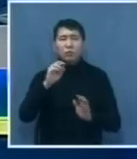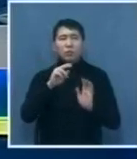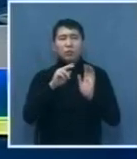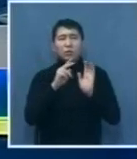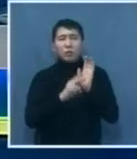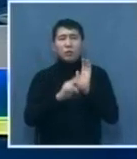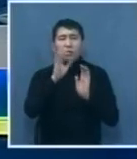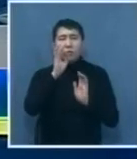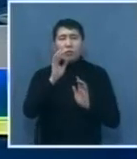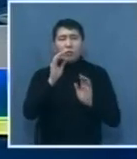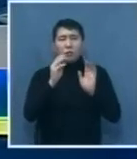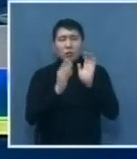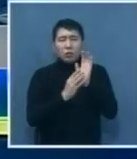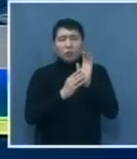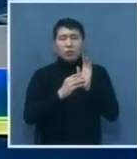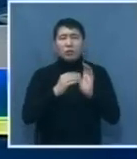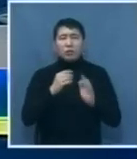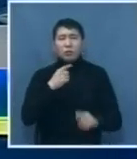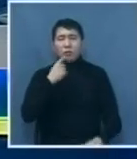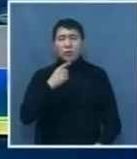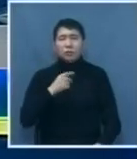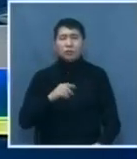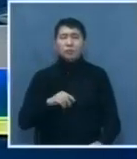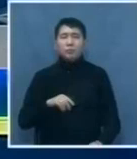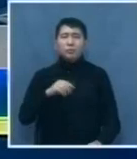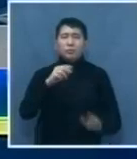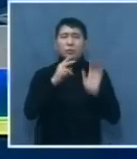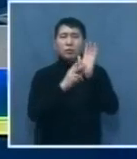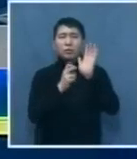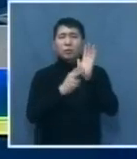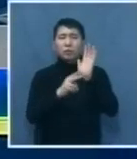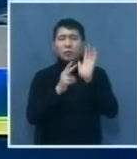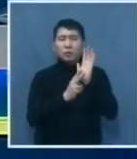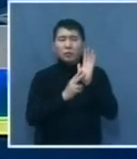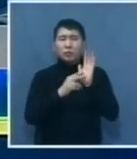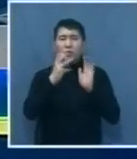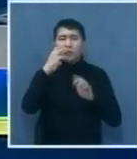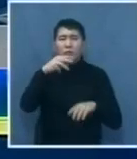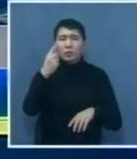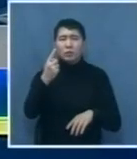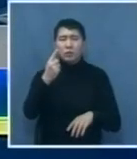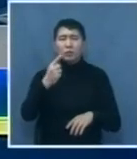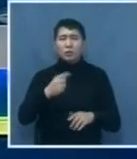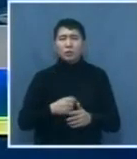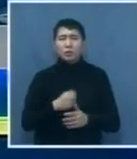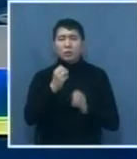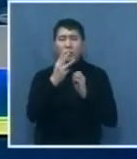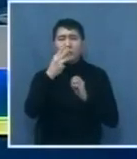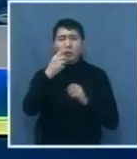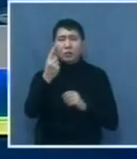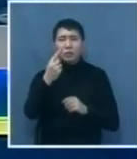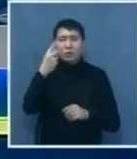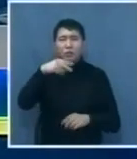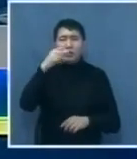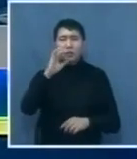-99, а также через мессенджер WhatsApp по номерам 837-056-13-31-8-771-202-2002.